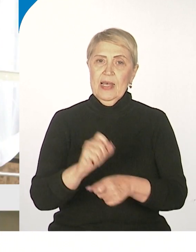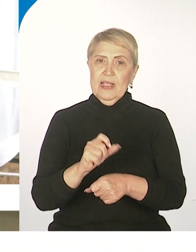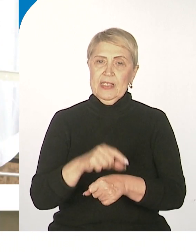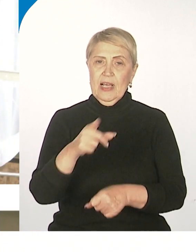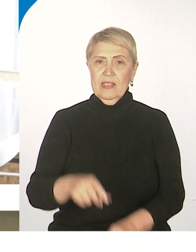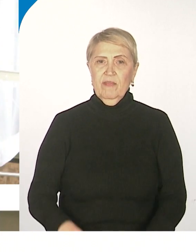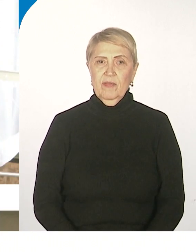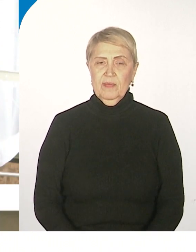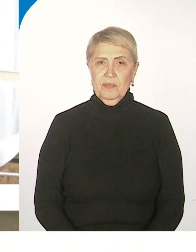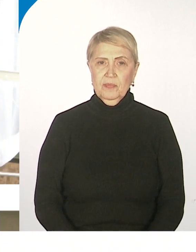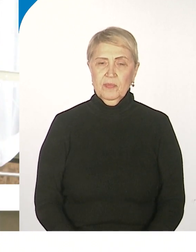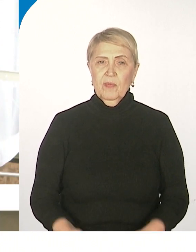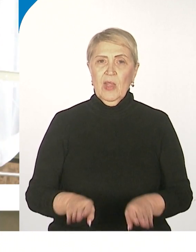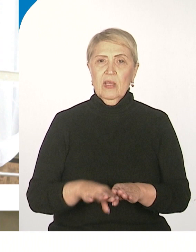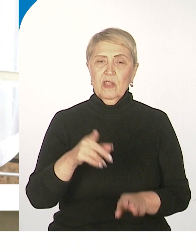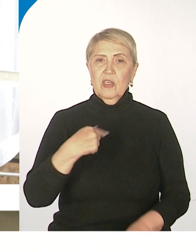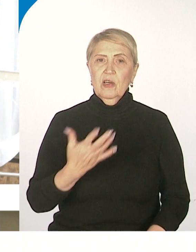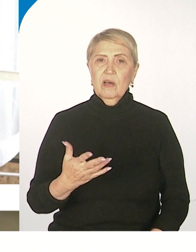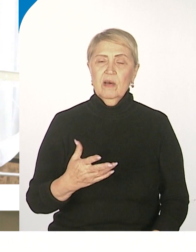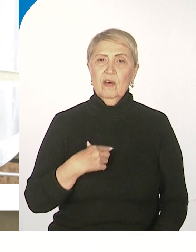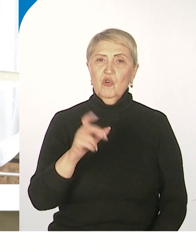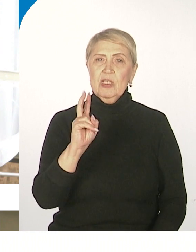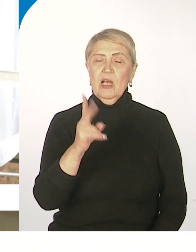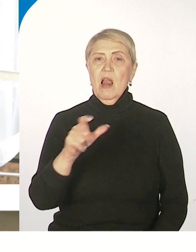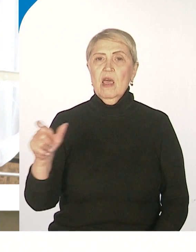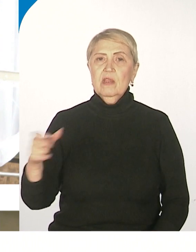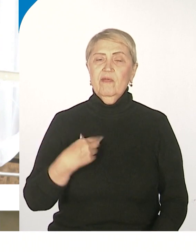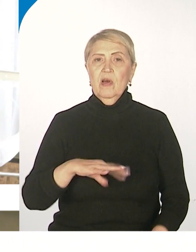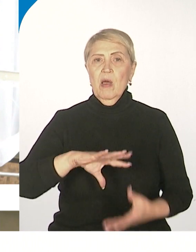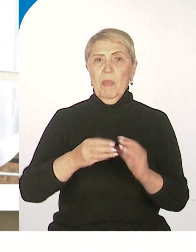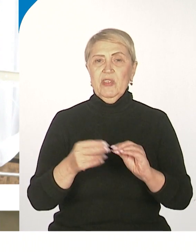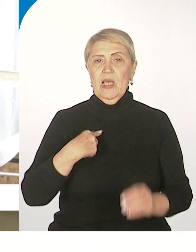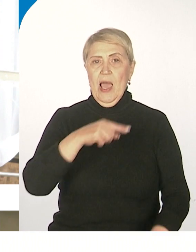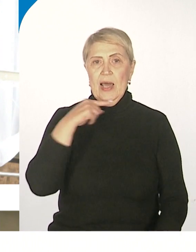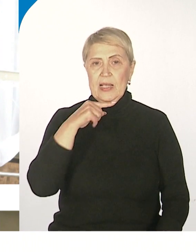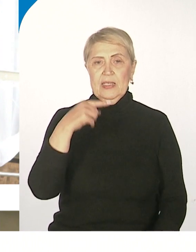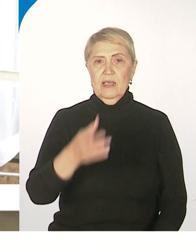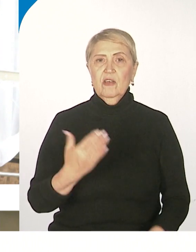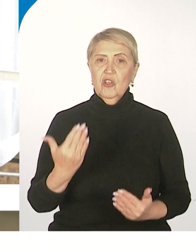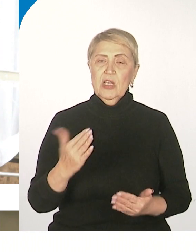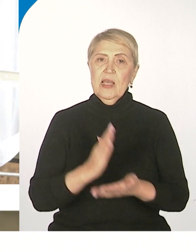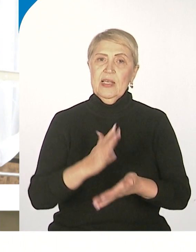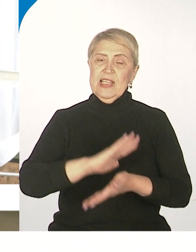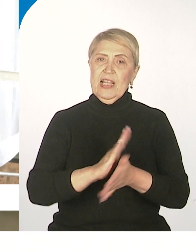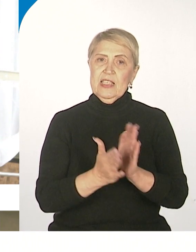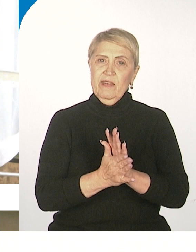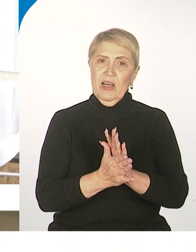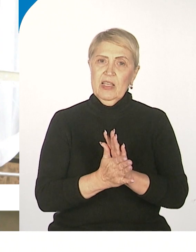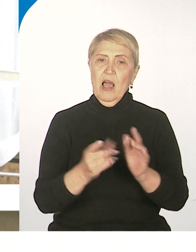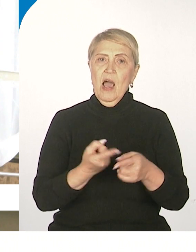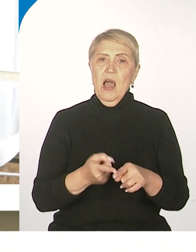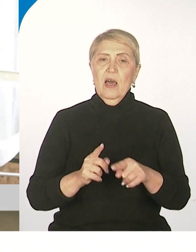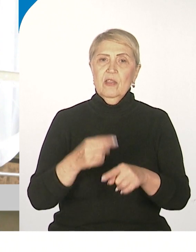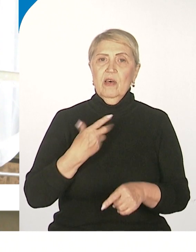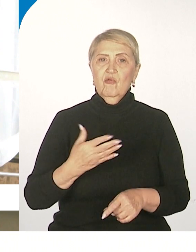уже таких вот клиентов по всей России. То есть вот сейчас у нас тут такие согласования. Это прямо совсем вперед, и никто об